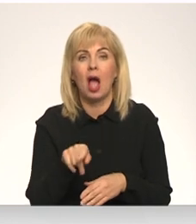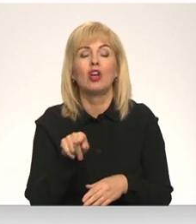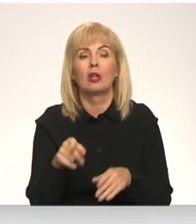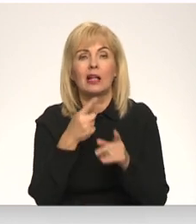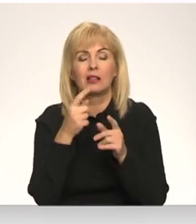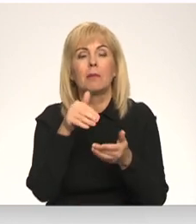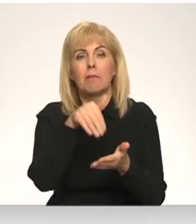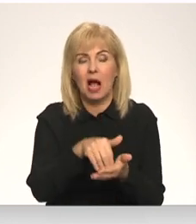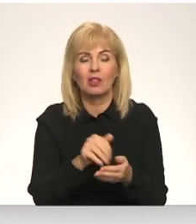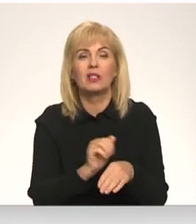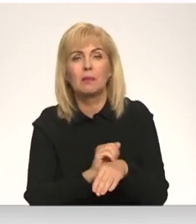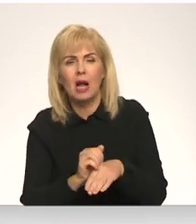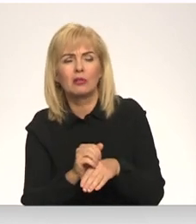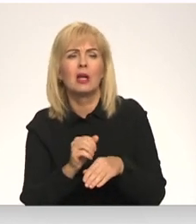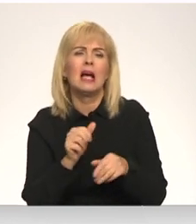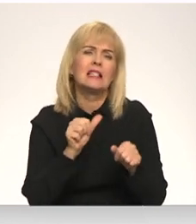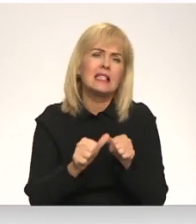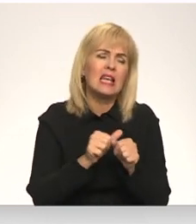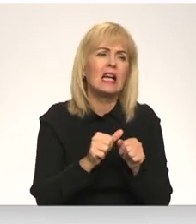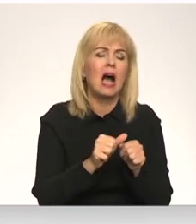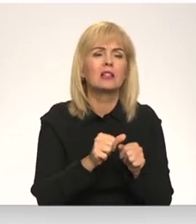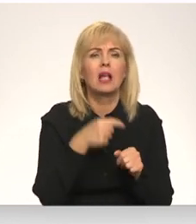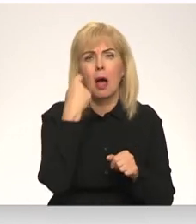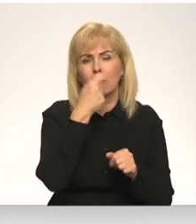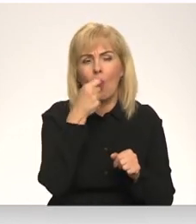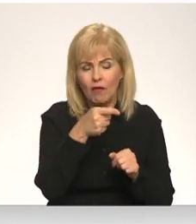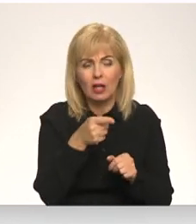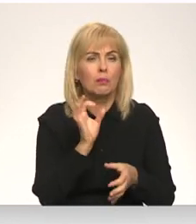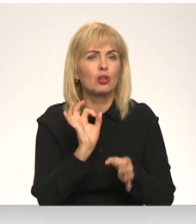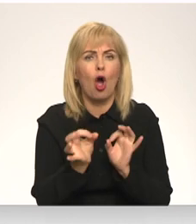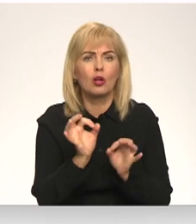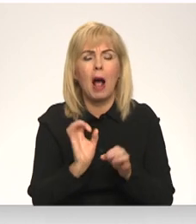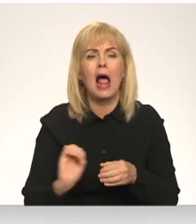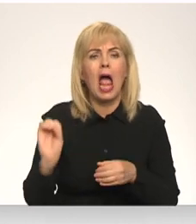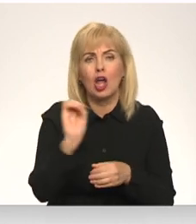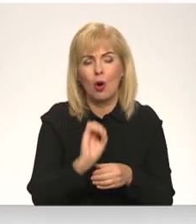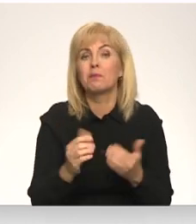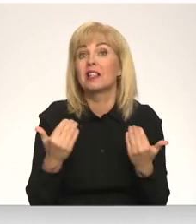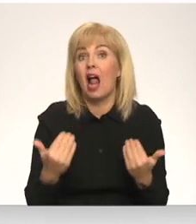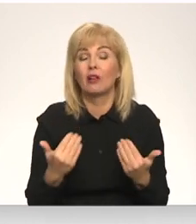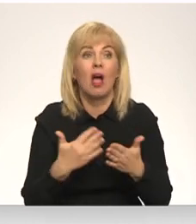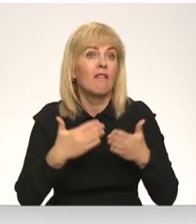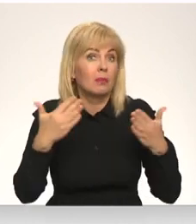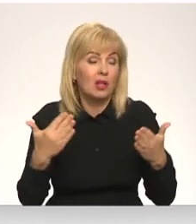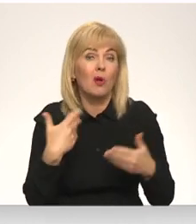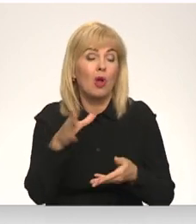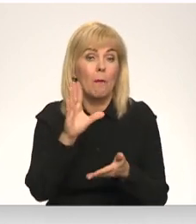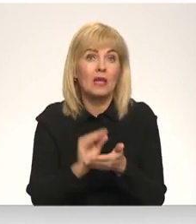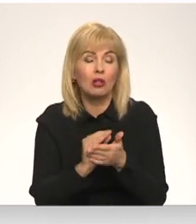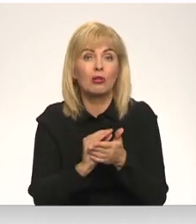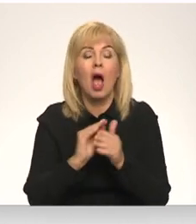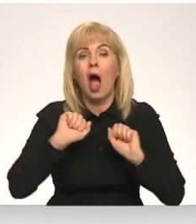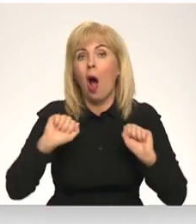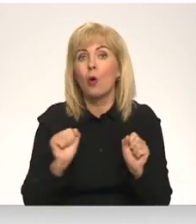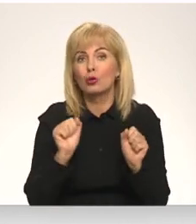pastāvīgas spriedzi, sīgas provokācijas būs tā jaunā normalitāte Eiropā. Varbūt daudz, kas ir pieredzējuši augstokāru,